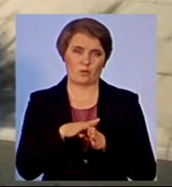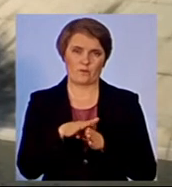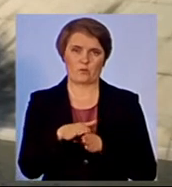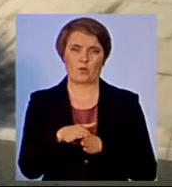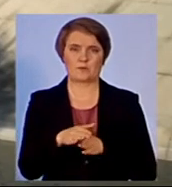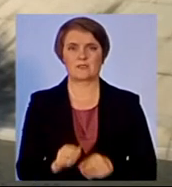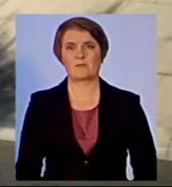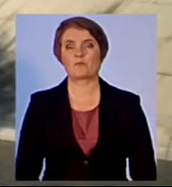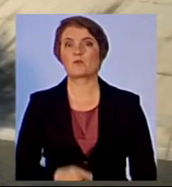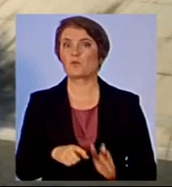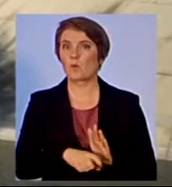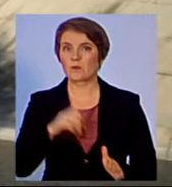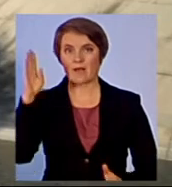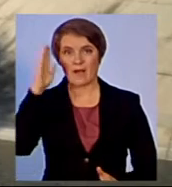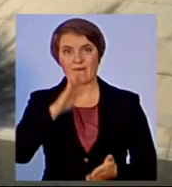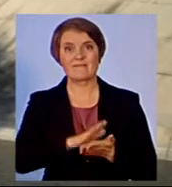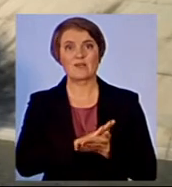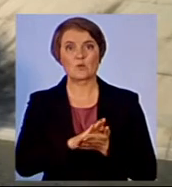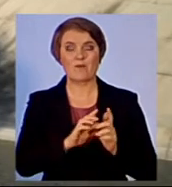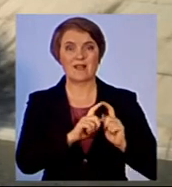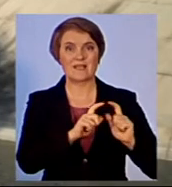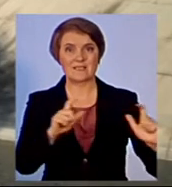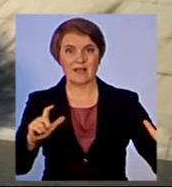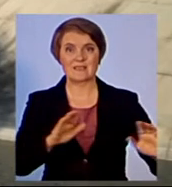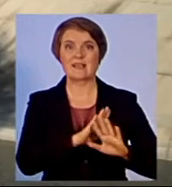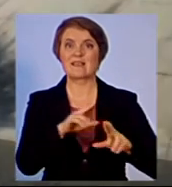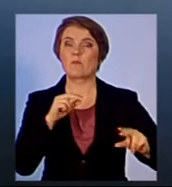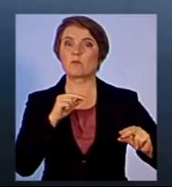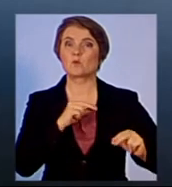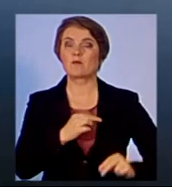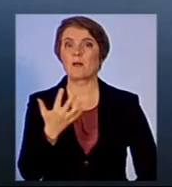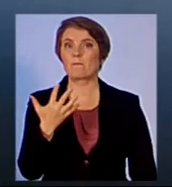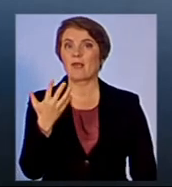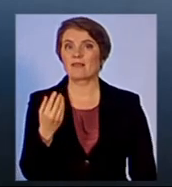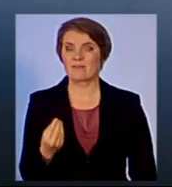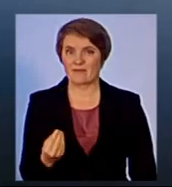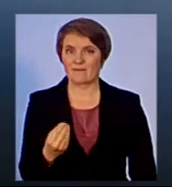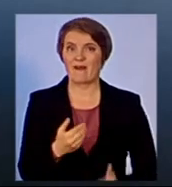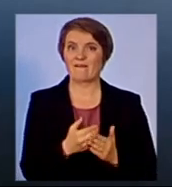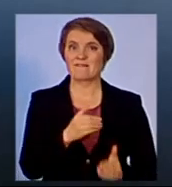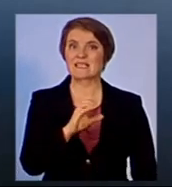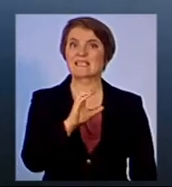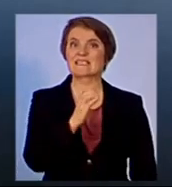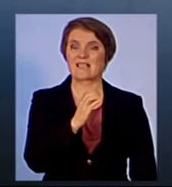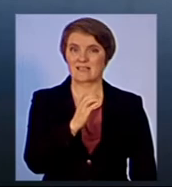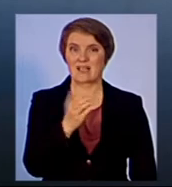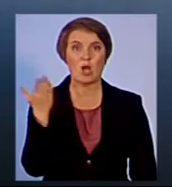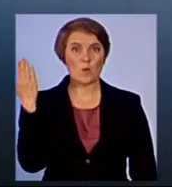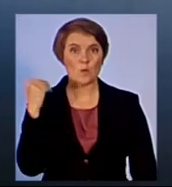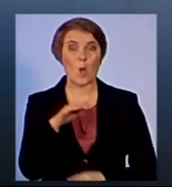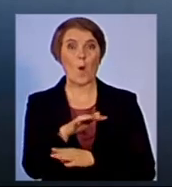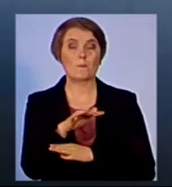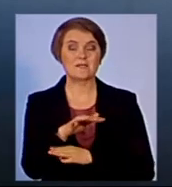Донецька фільтрувальна станція не працювала п'ять днів. Від середи, 18 квітня, тоді обстріляли автобус зі співробітниками